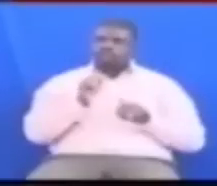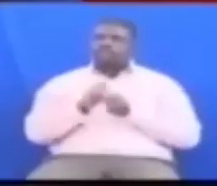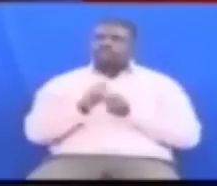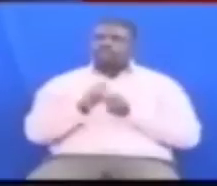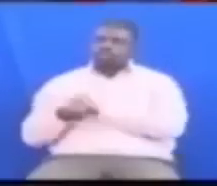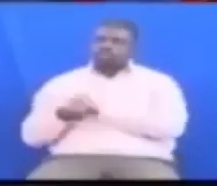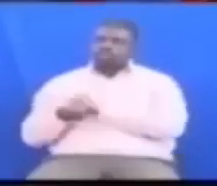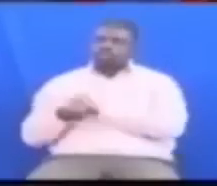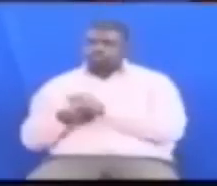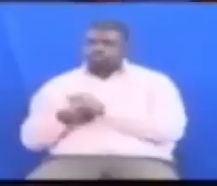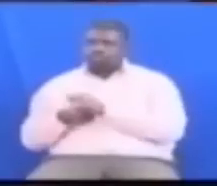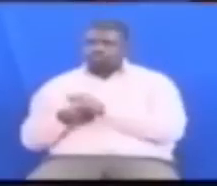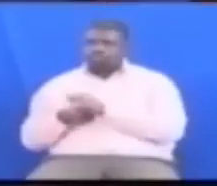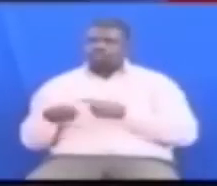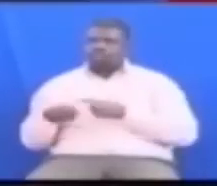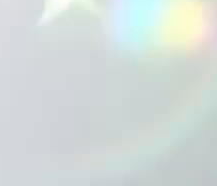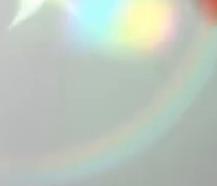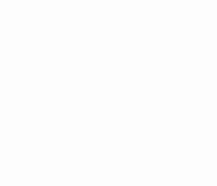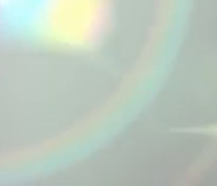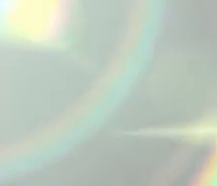Hili kweze kwa mwishimu mchimu